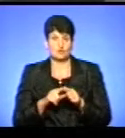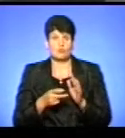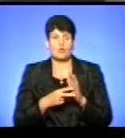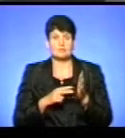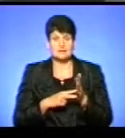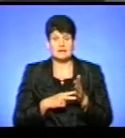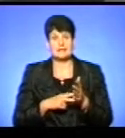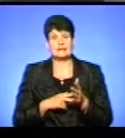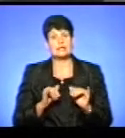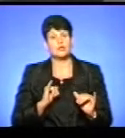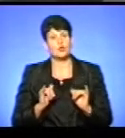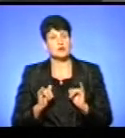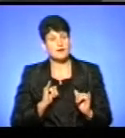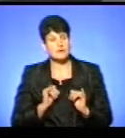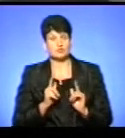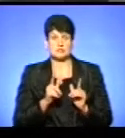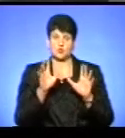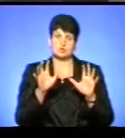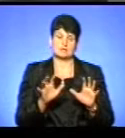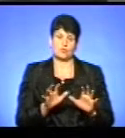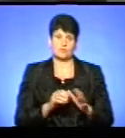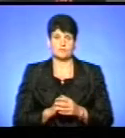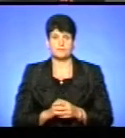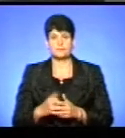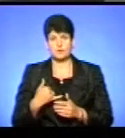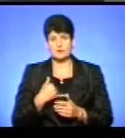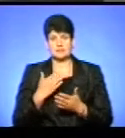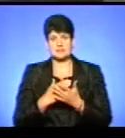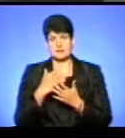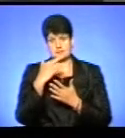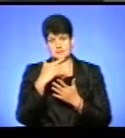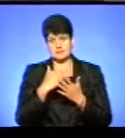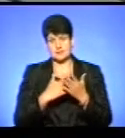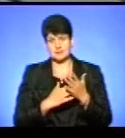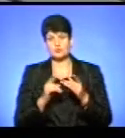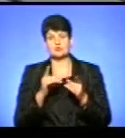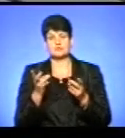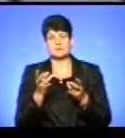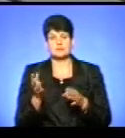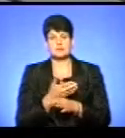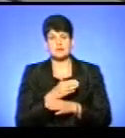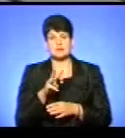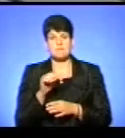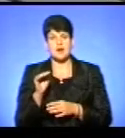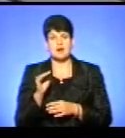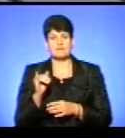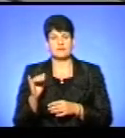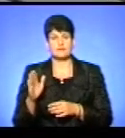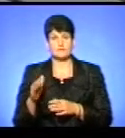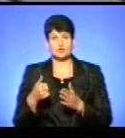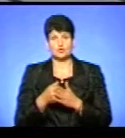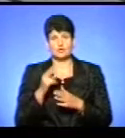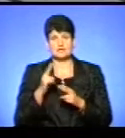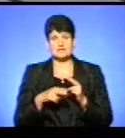лояльно, і в межах чинного законодавства. У нас є статистика про переліку об'єктів, які підлягають демонтажу, зокрема, мафів, до кінця